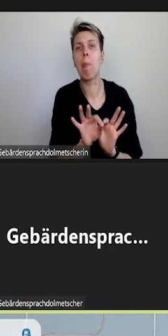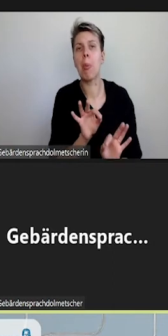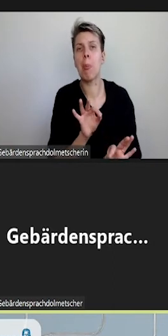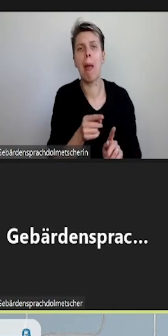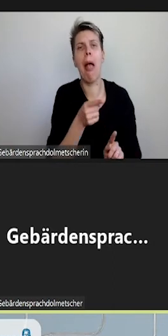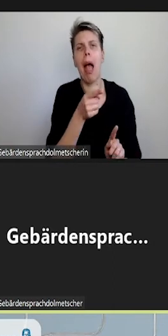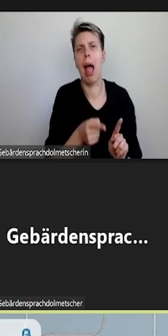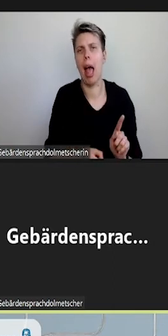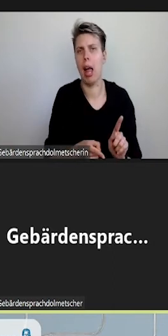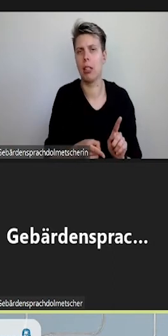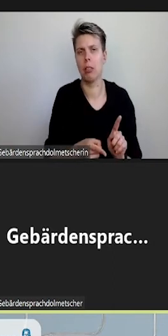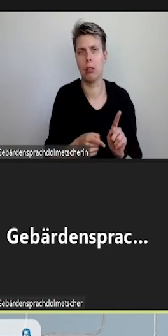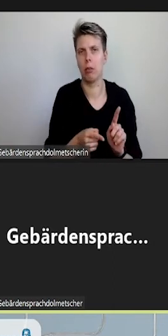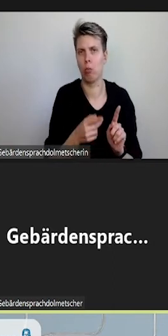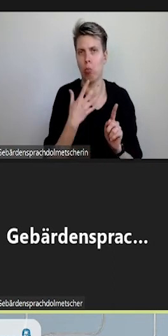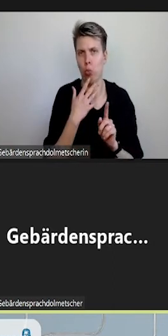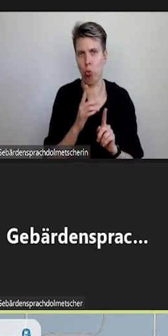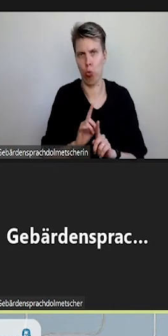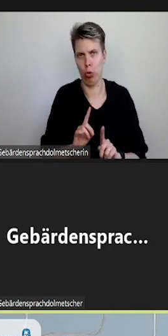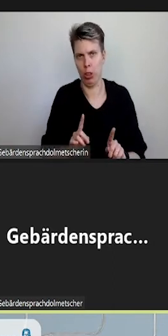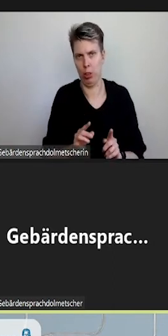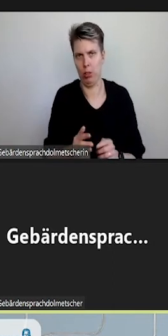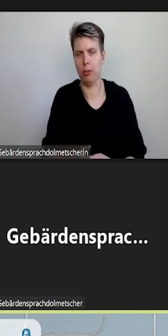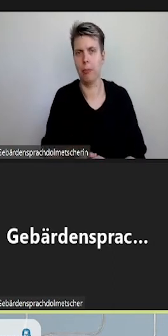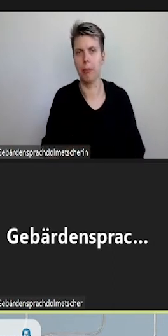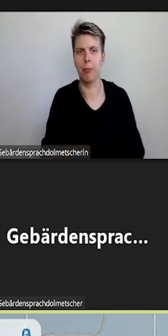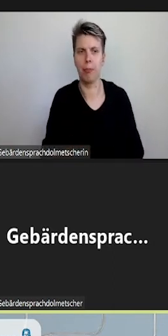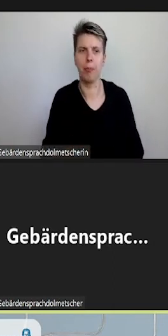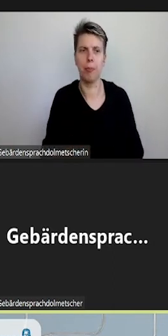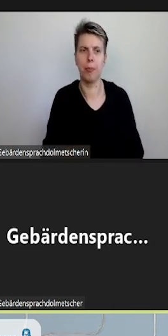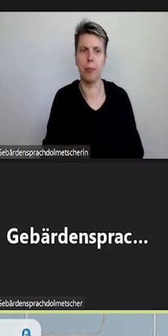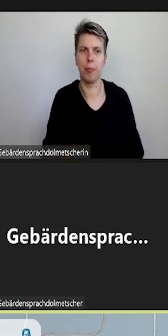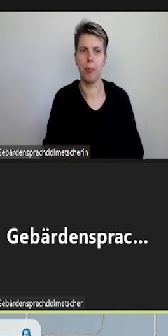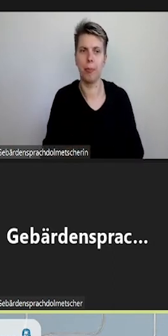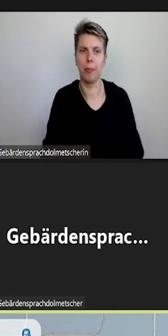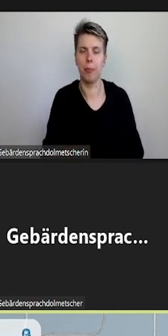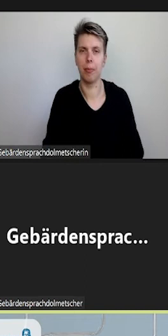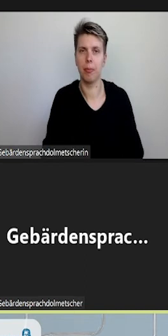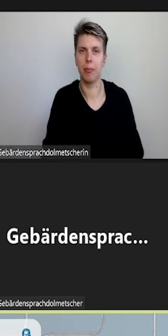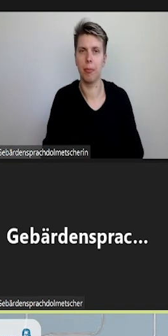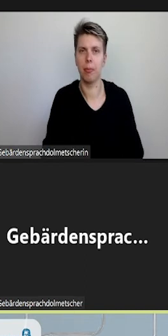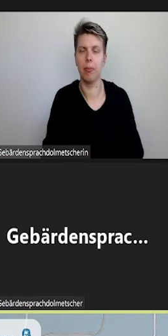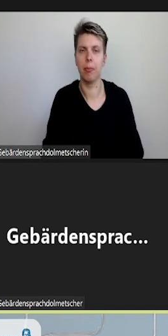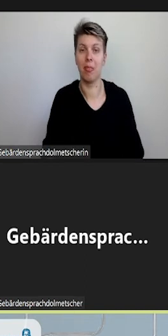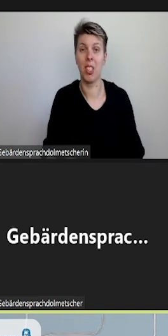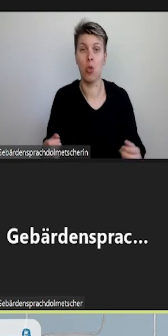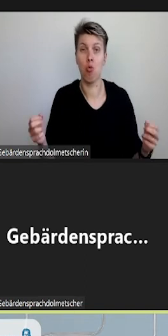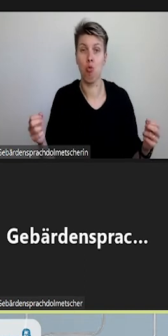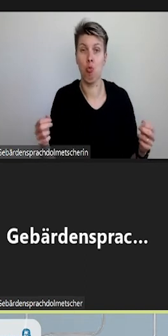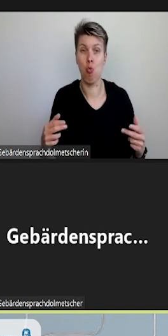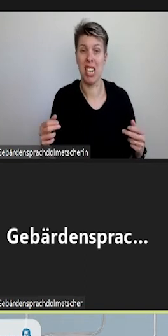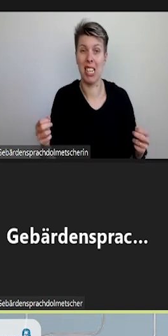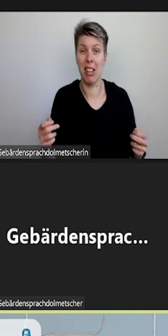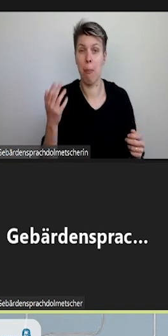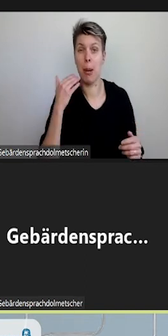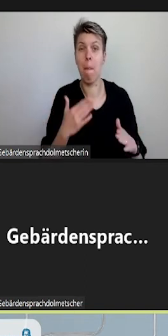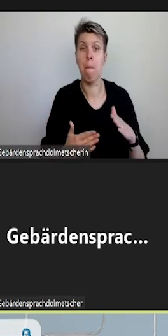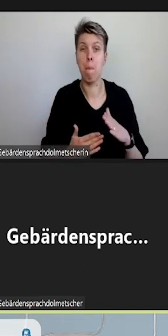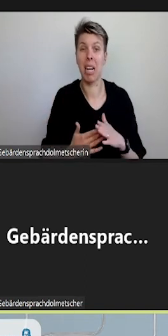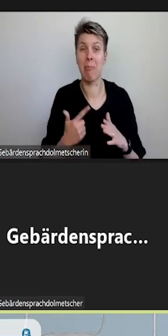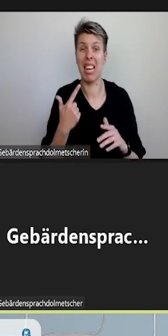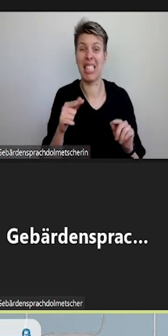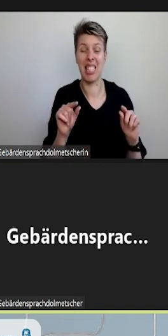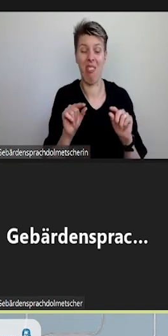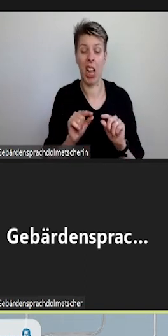Untertitelstandards ein. Und zwar sollen maximal Untertitel in zwei Zeilen dargestellt